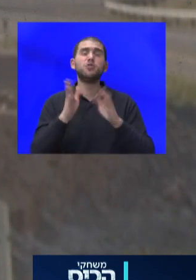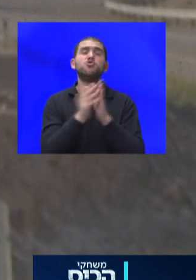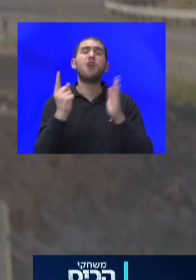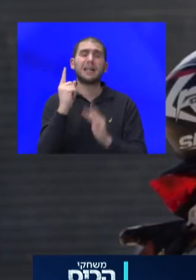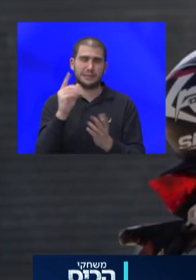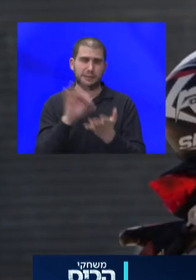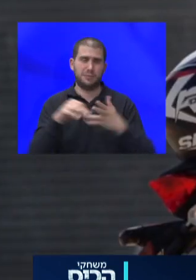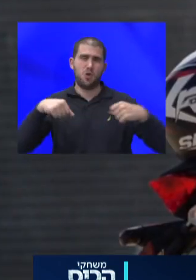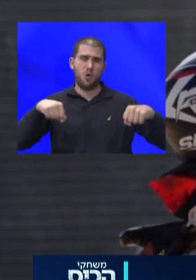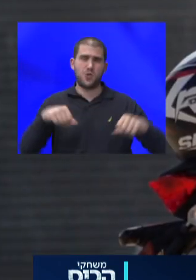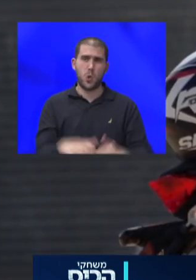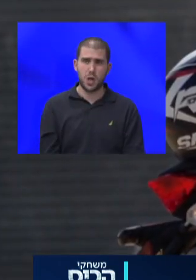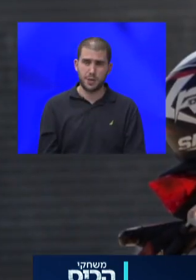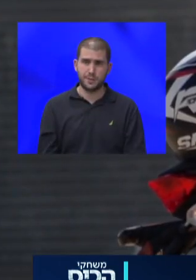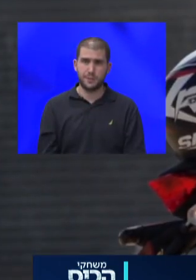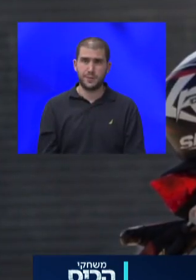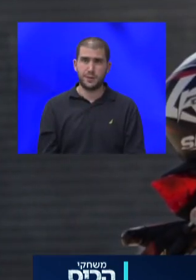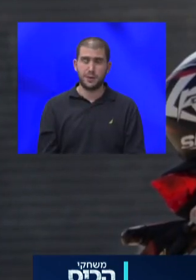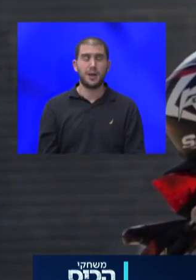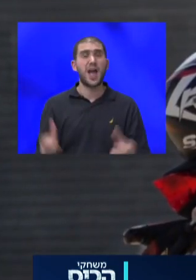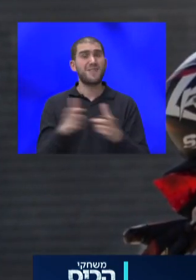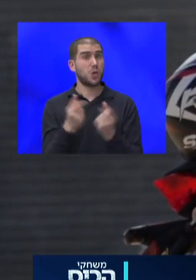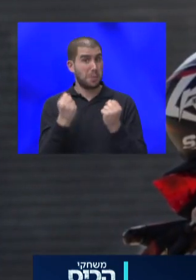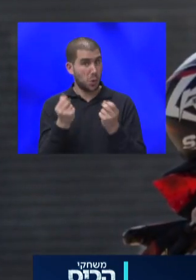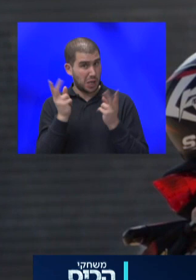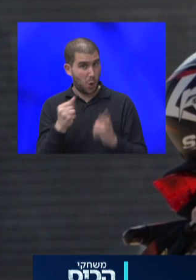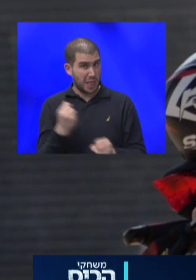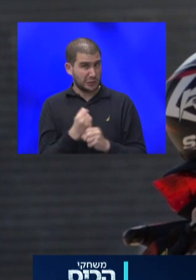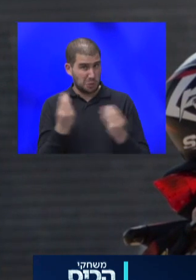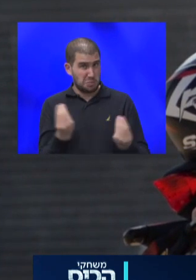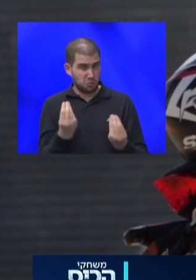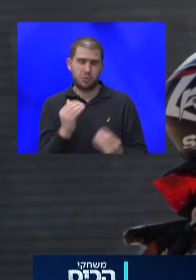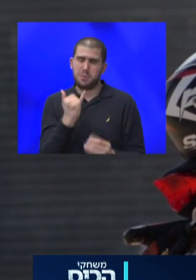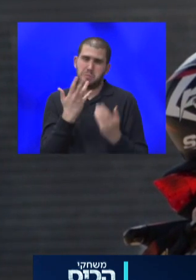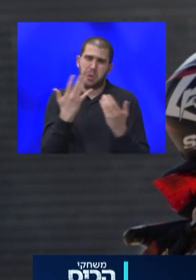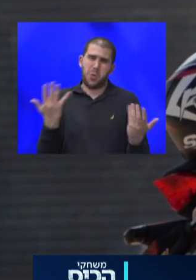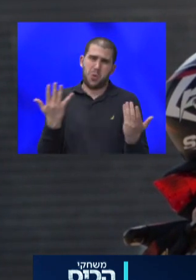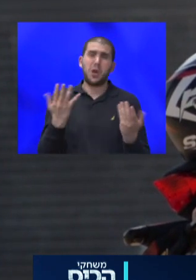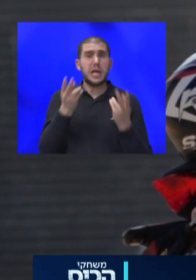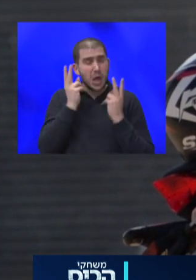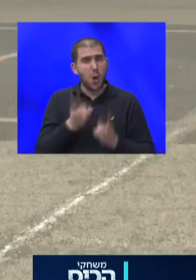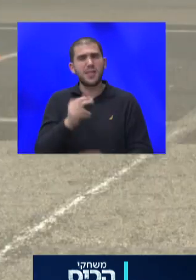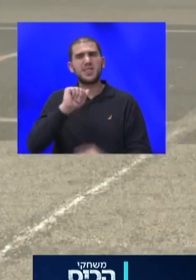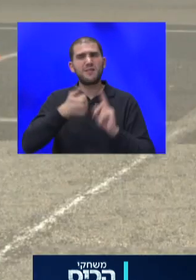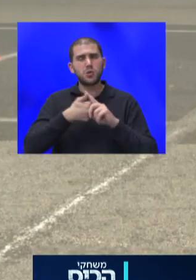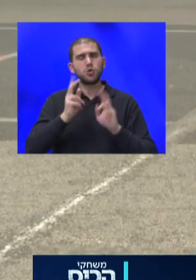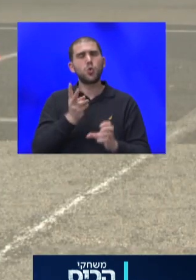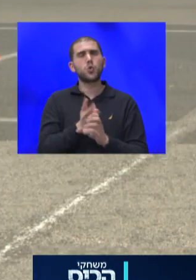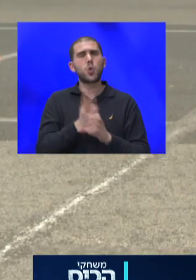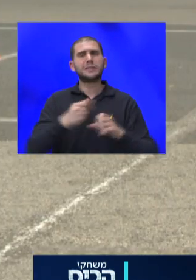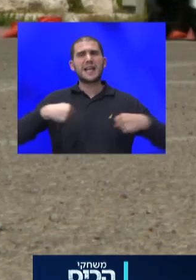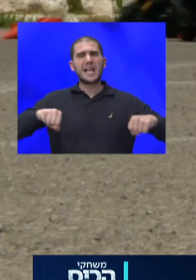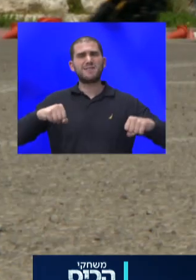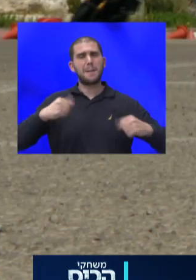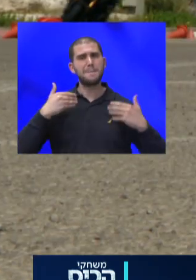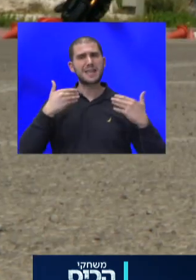האופנויים. חברות הביטוח יכולות לעשות משהו? כן, ברור. יכולות, קודם כל, יש קורסי רכיבה מתקדמת. שהם,